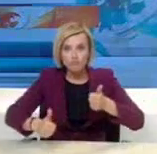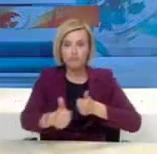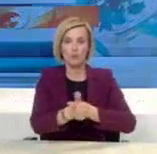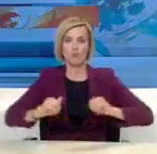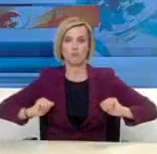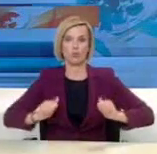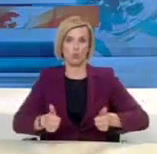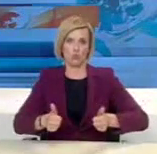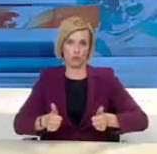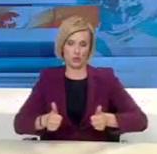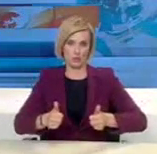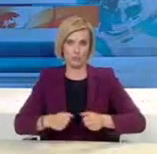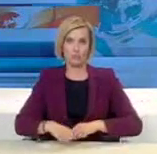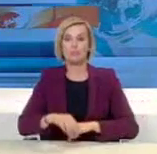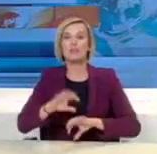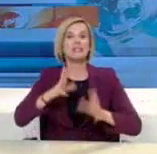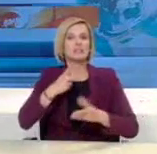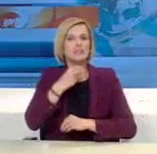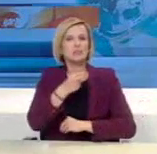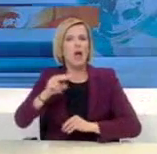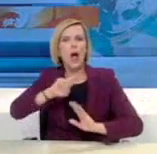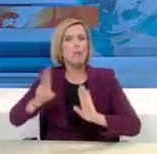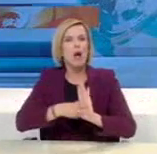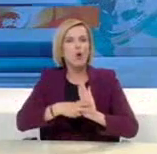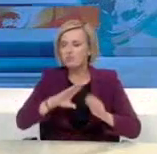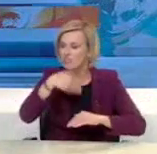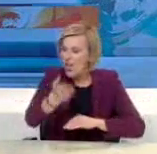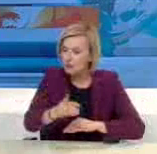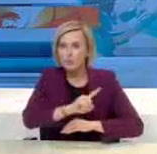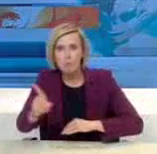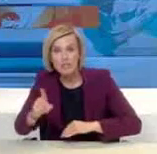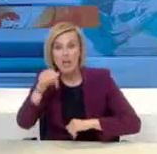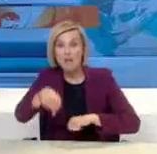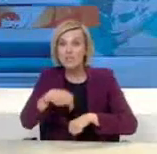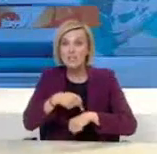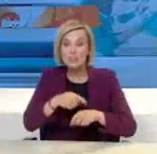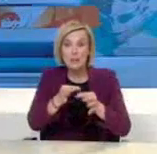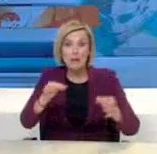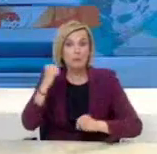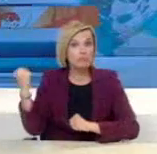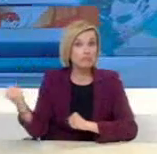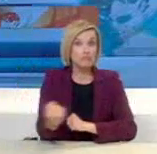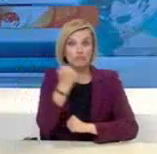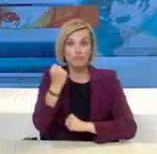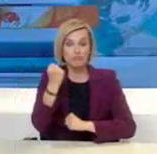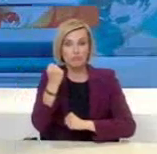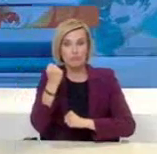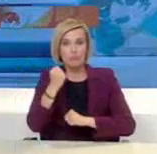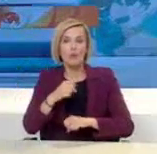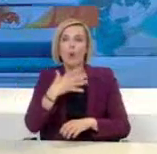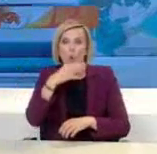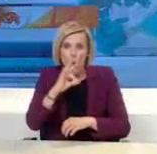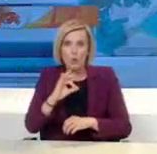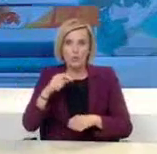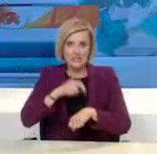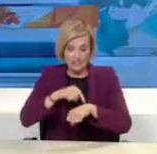κρίσης. Τι σημαίνει απαγόρευση κυκλοφορίας πολιτών και γιατί λαμβάνεται τώρα ως μέτρο. Η εύκολη μετάδοση και διασπορά